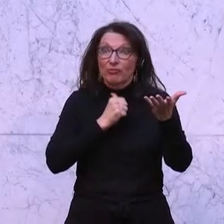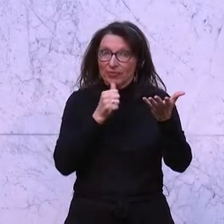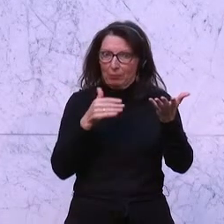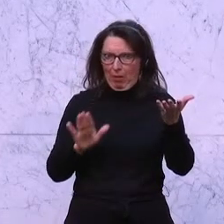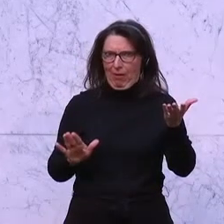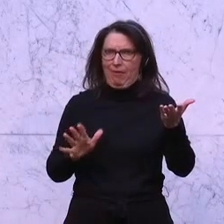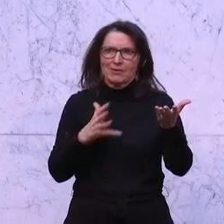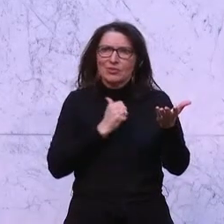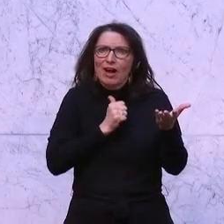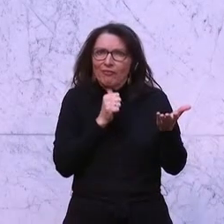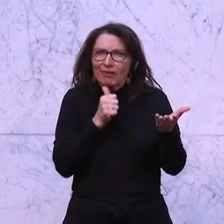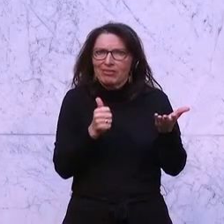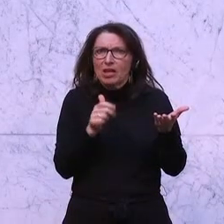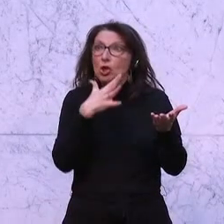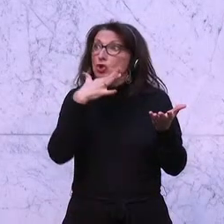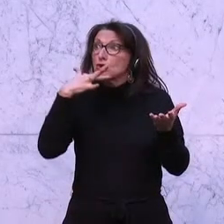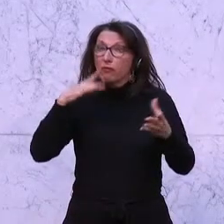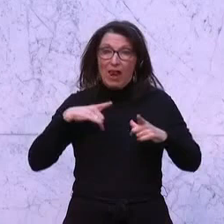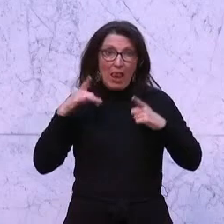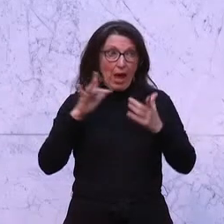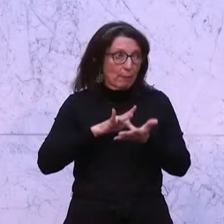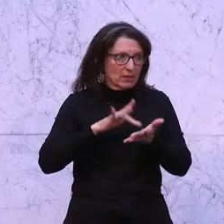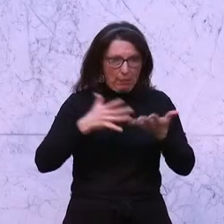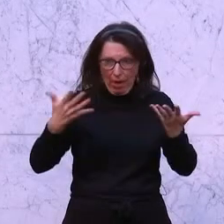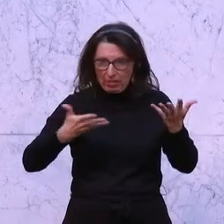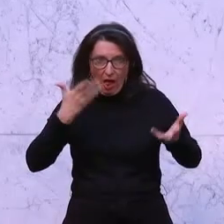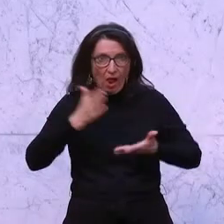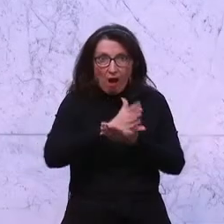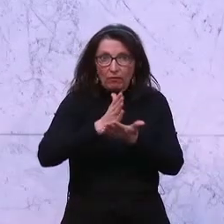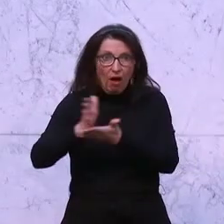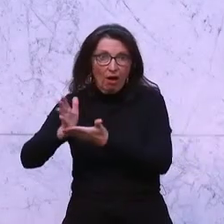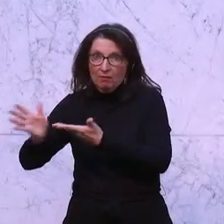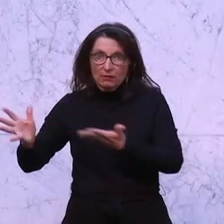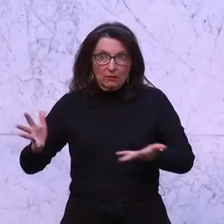Die schaffen es nicht mehr, diese Mengen zu bewältigen, diese Mengen weiter zu verteilen.